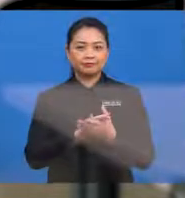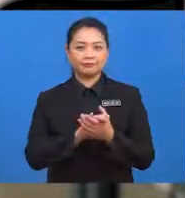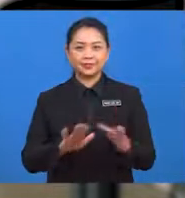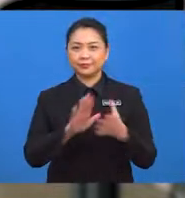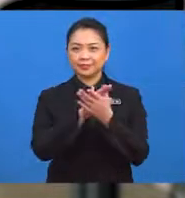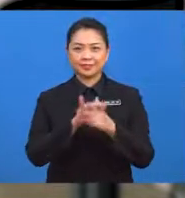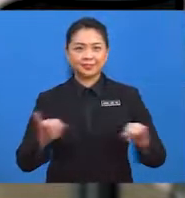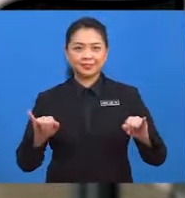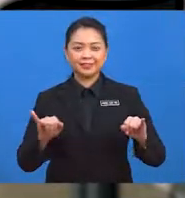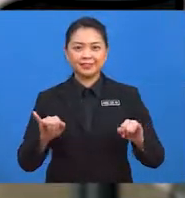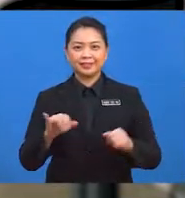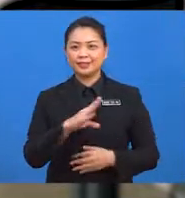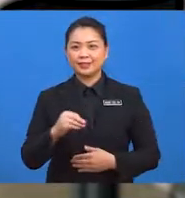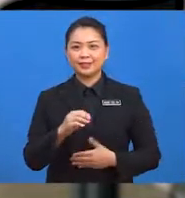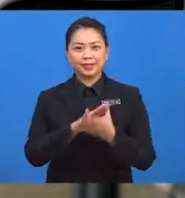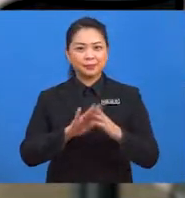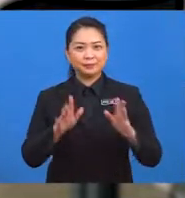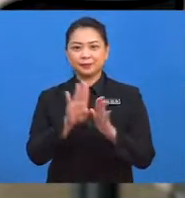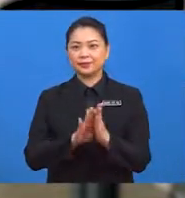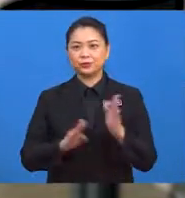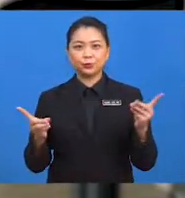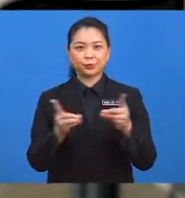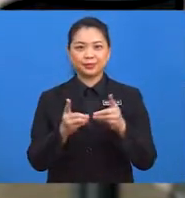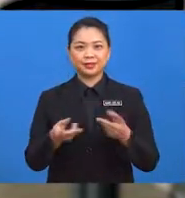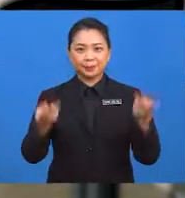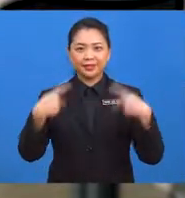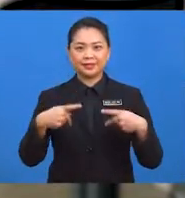Selamat berjumpa kembali